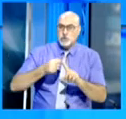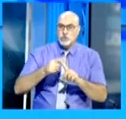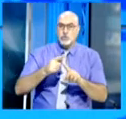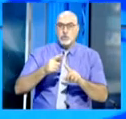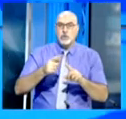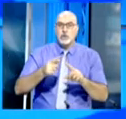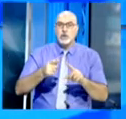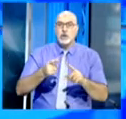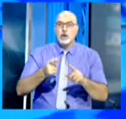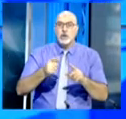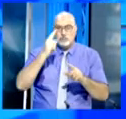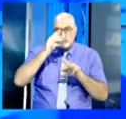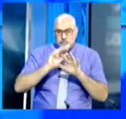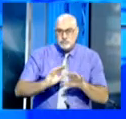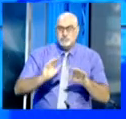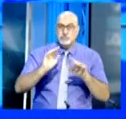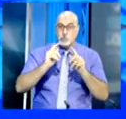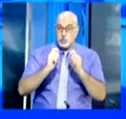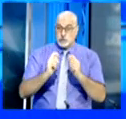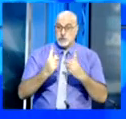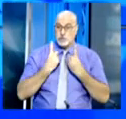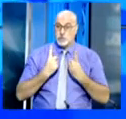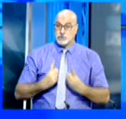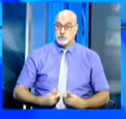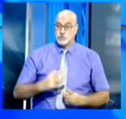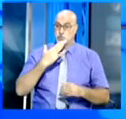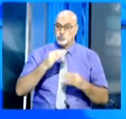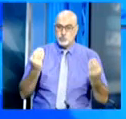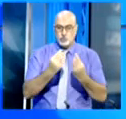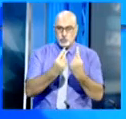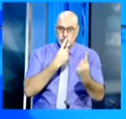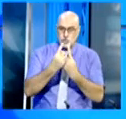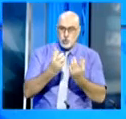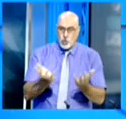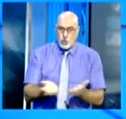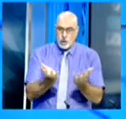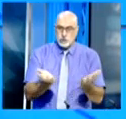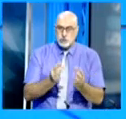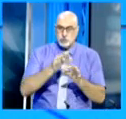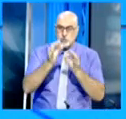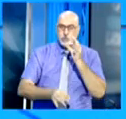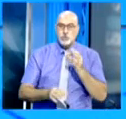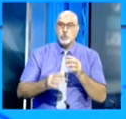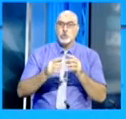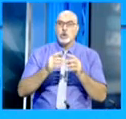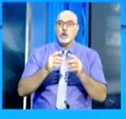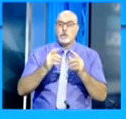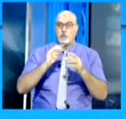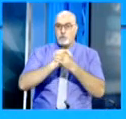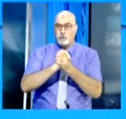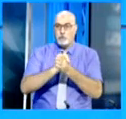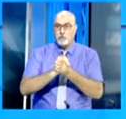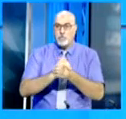الأوضاع وتغليب منطق الحوار والتفاوض لتشجيع الحلول السلمية للأزمات لسيما